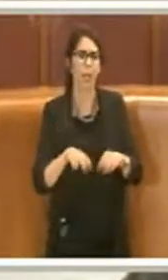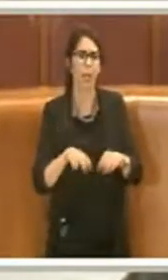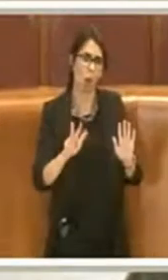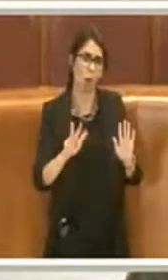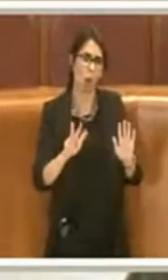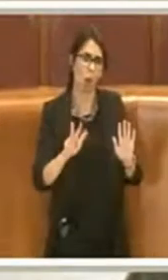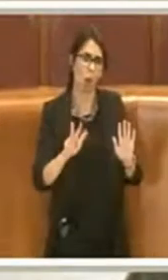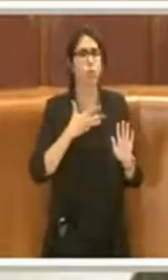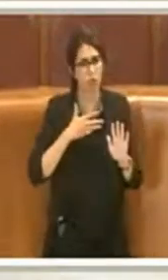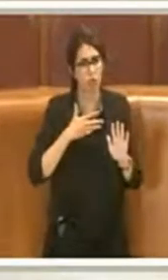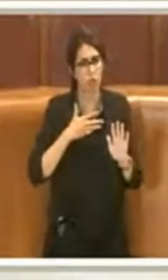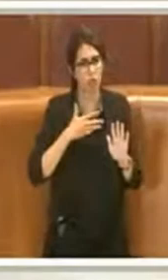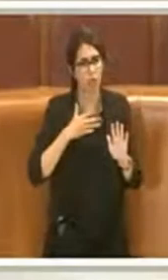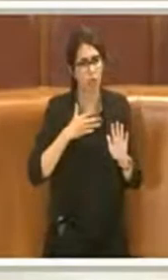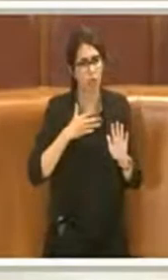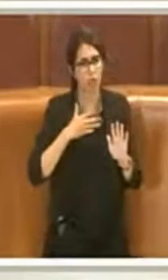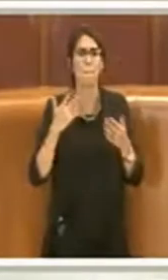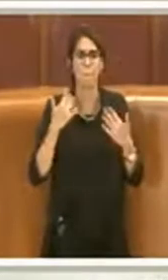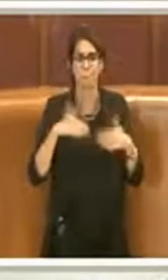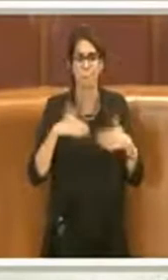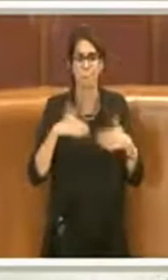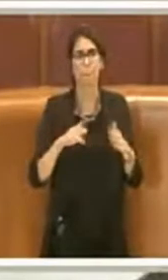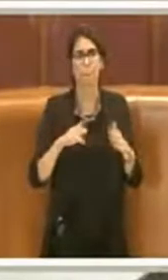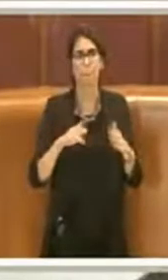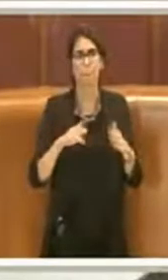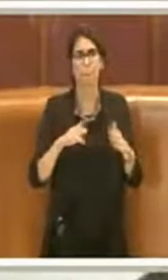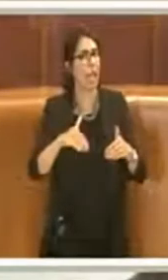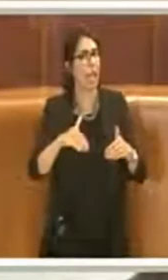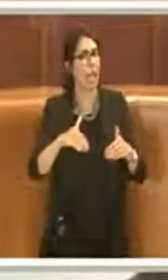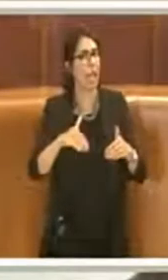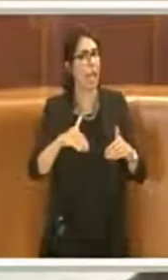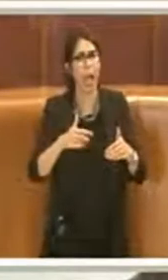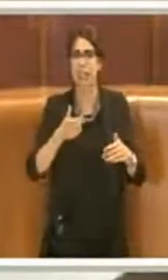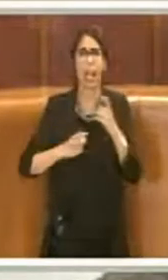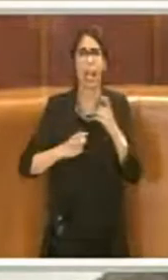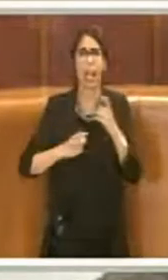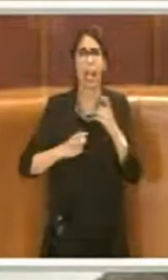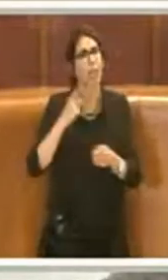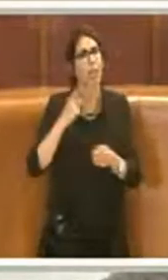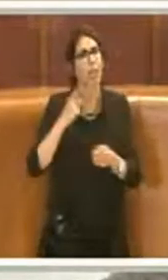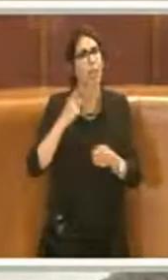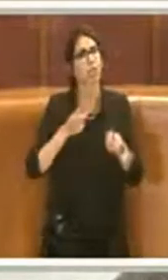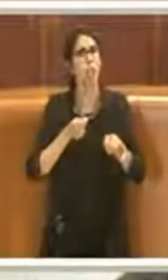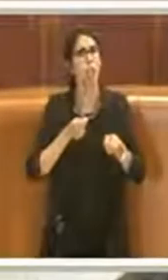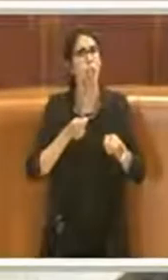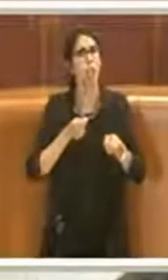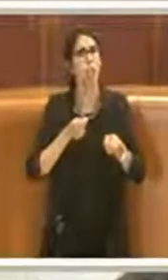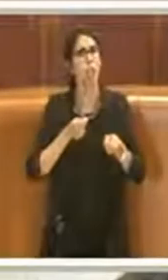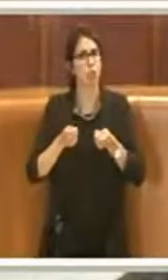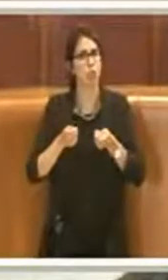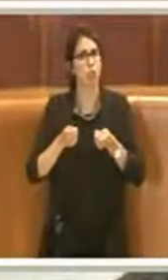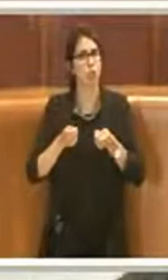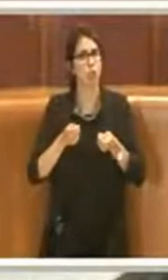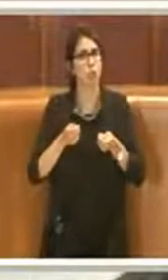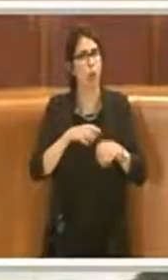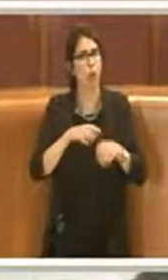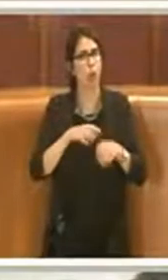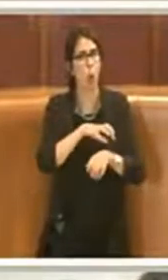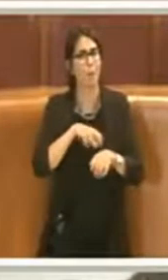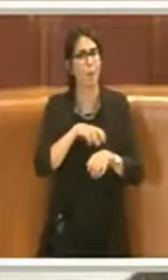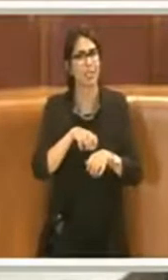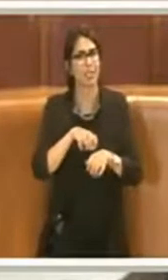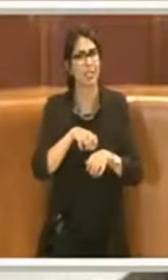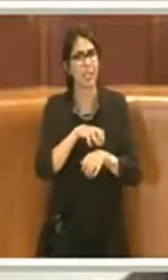miliardi di derivati che stanno all'interno della gestione commissariale. Bisogna dire che qui forse con un pizzico di